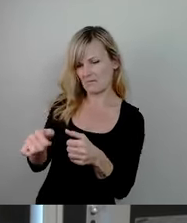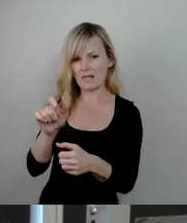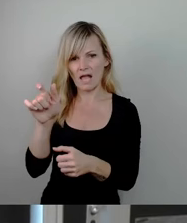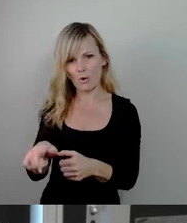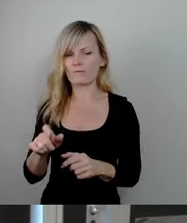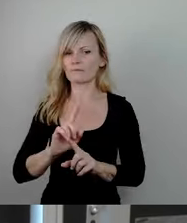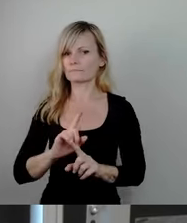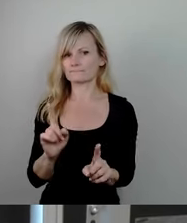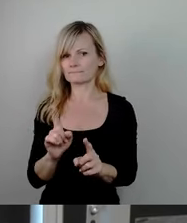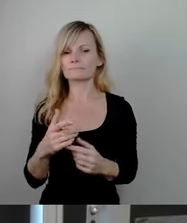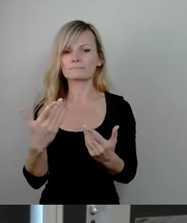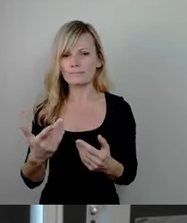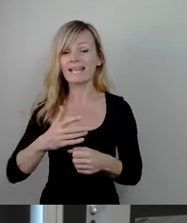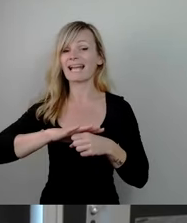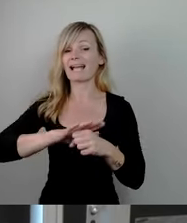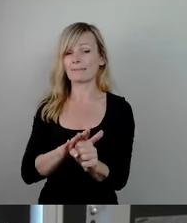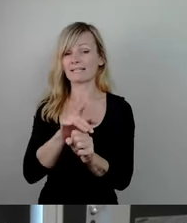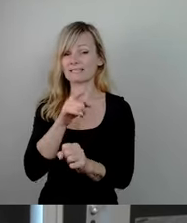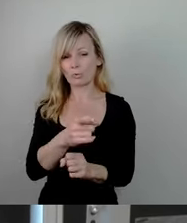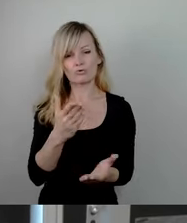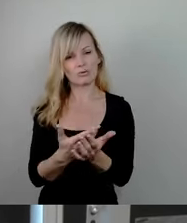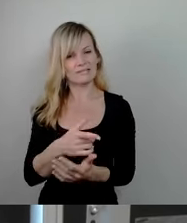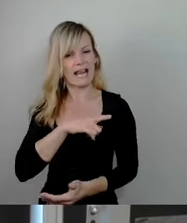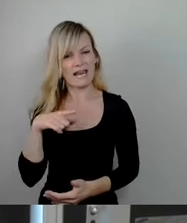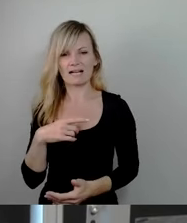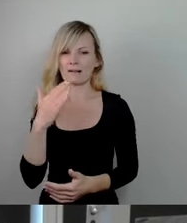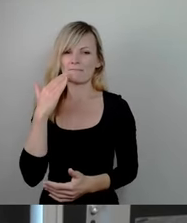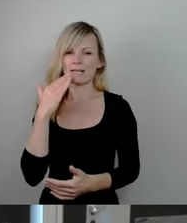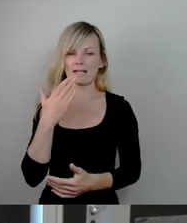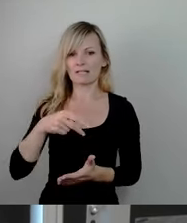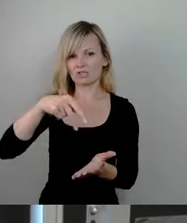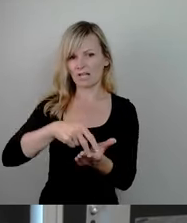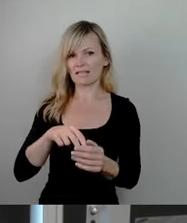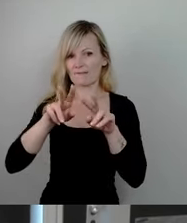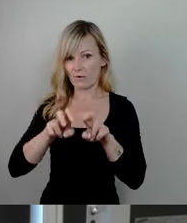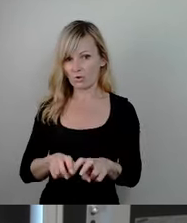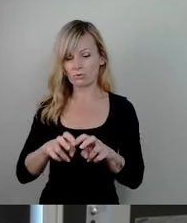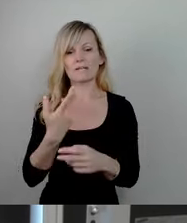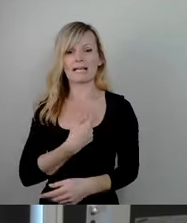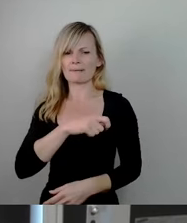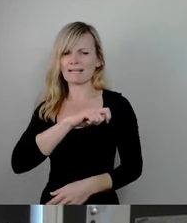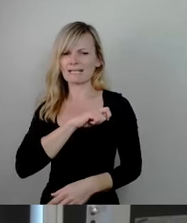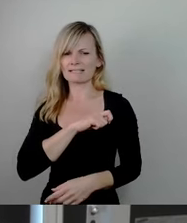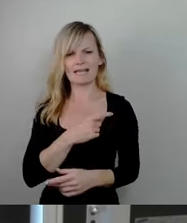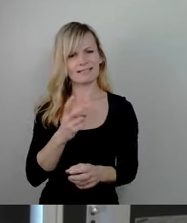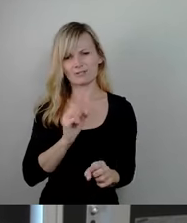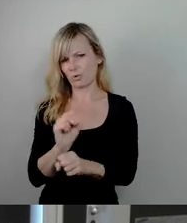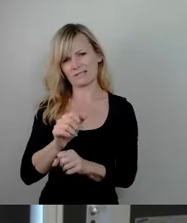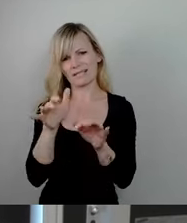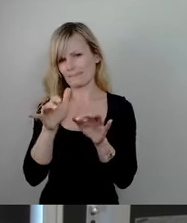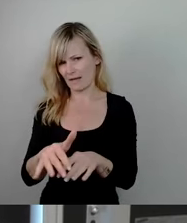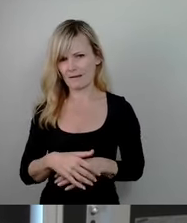Denn Repression, so schon lange bekannter Stand der Forschung, verhindert Kriminalität nicht. Es soll aufgeklärt,